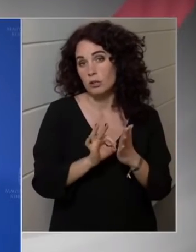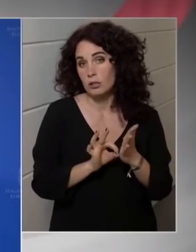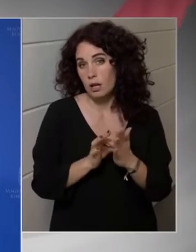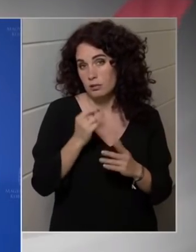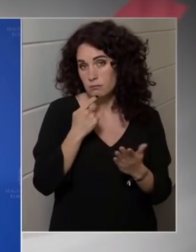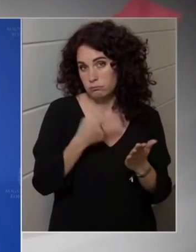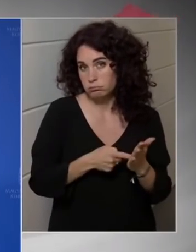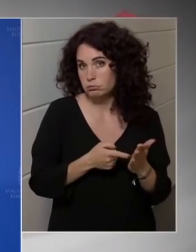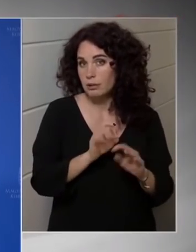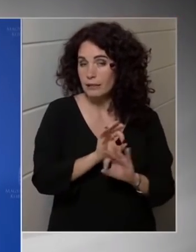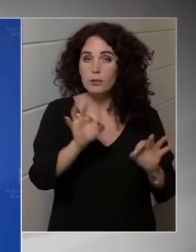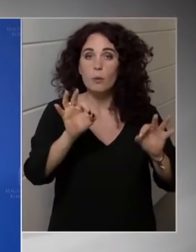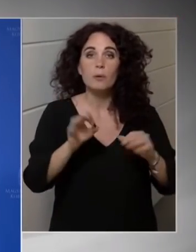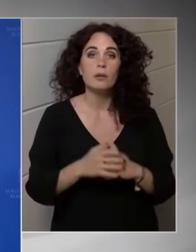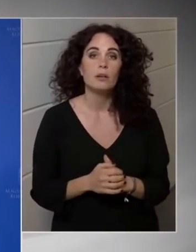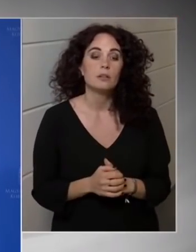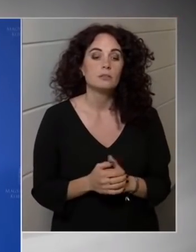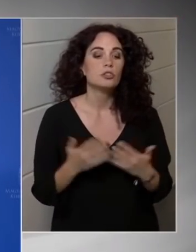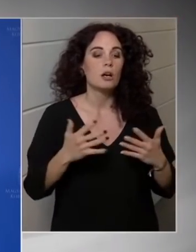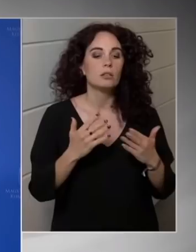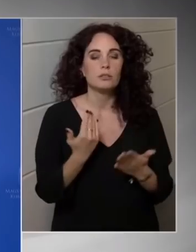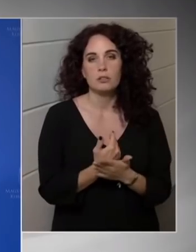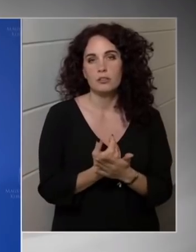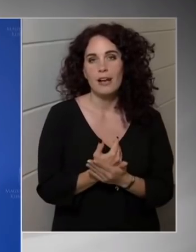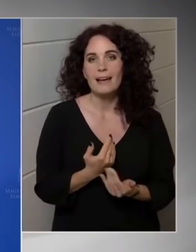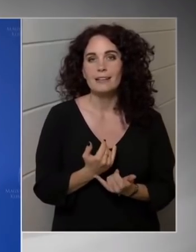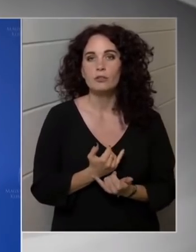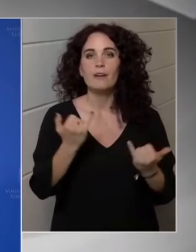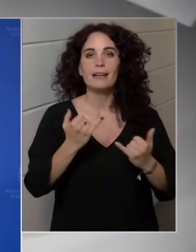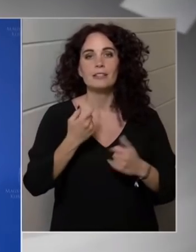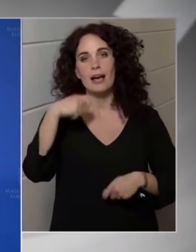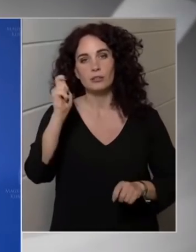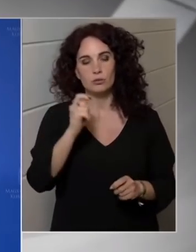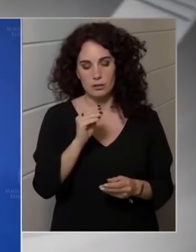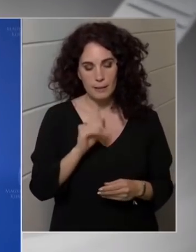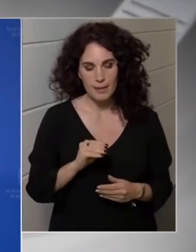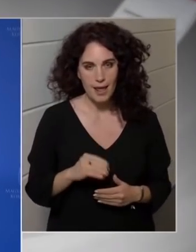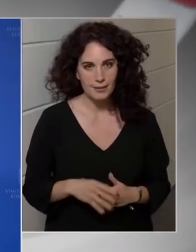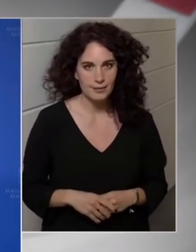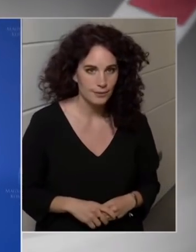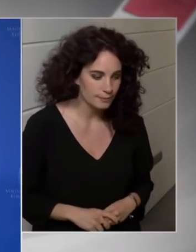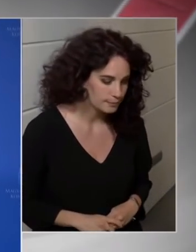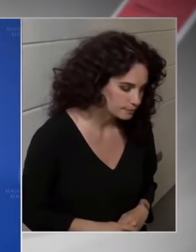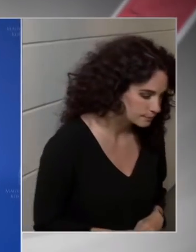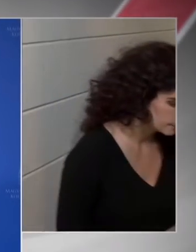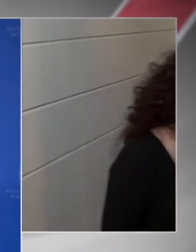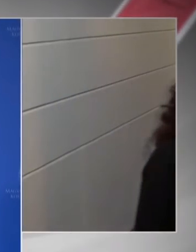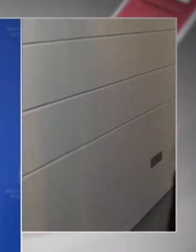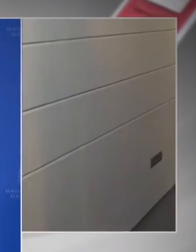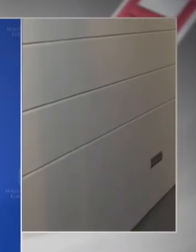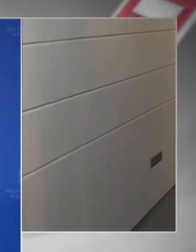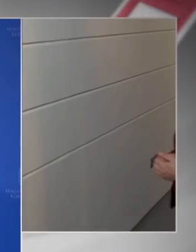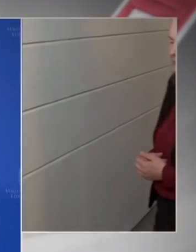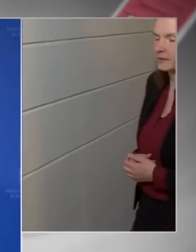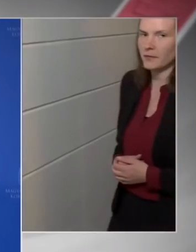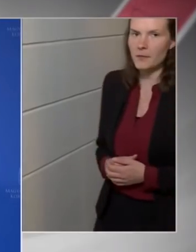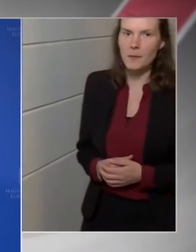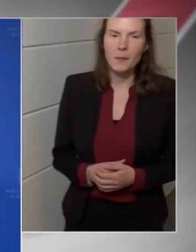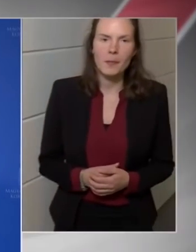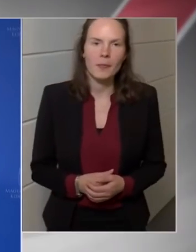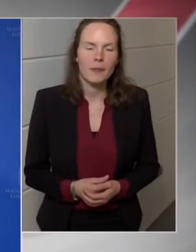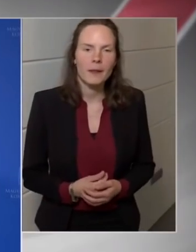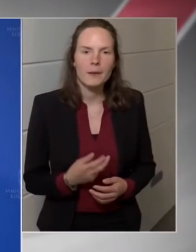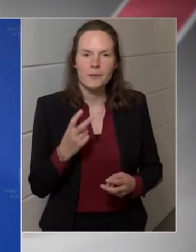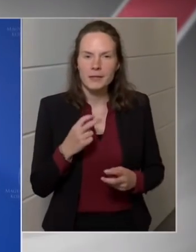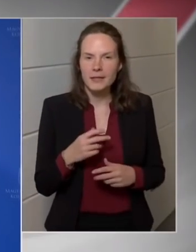állami beruházások aránya kb. 20 százalék az egészhez mérten, és így is Európában a legjobbak között, egyes adatok szerint a legjobbak